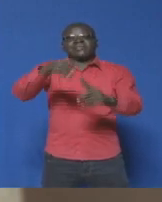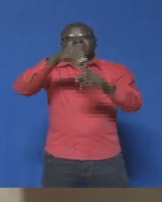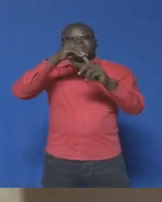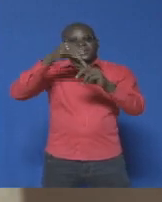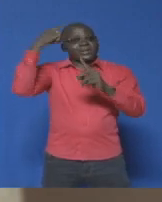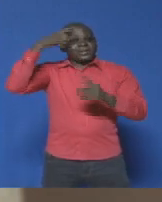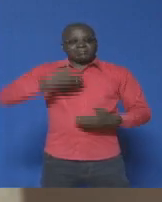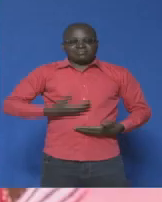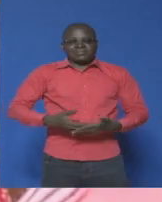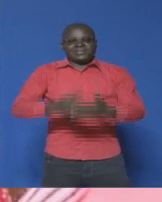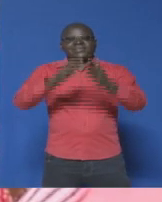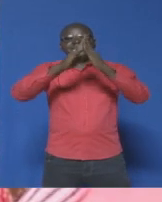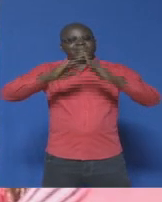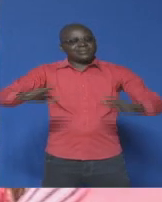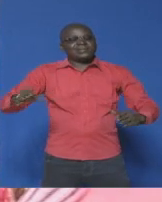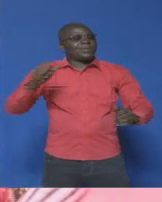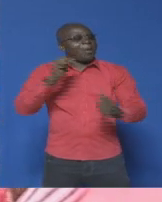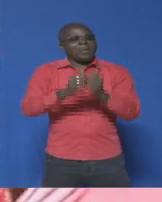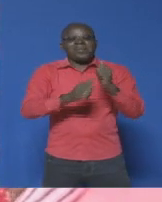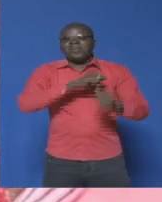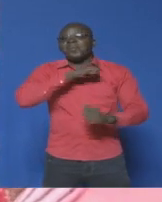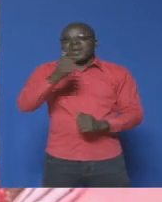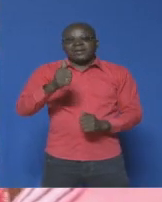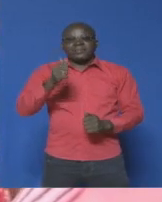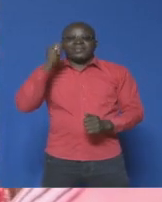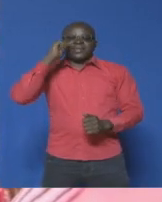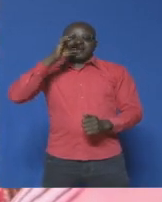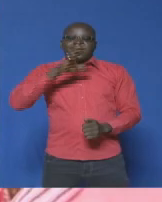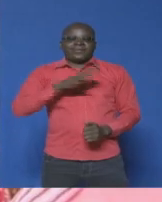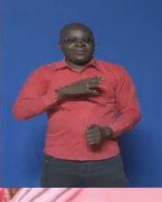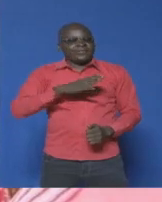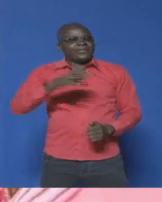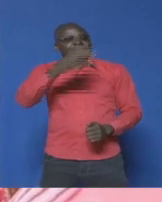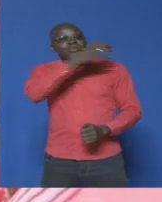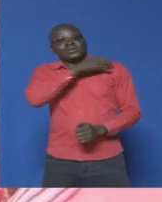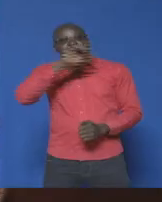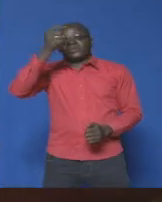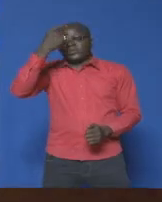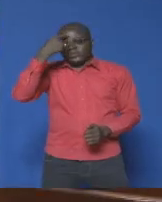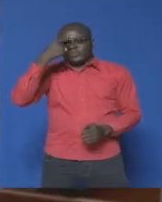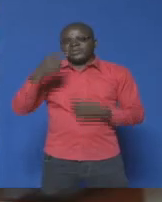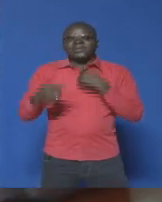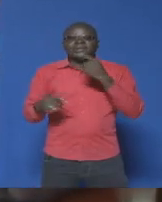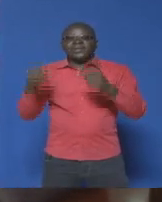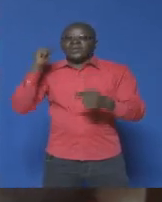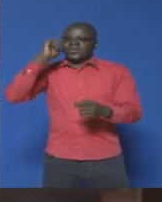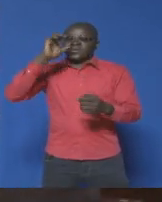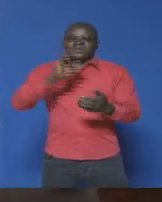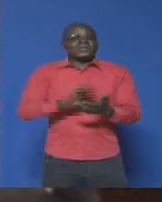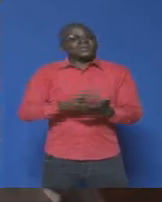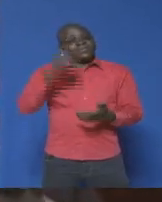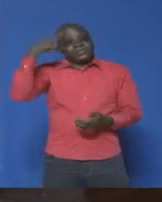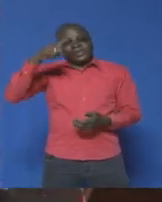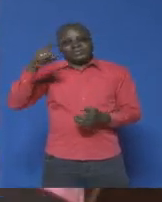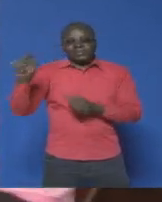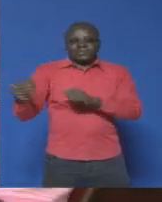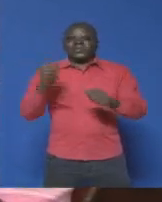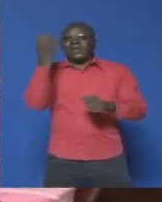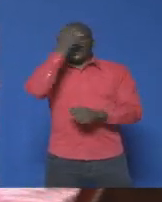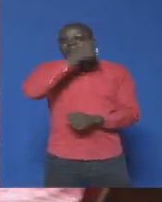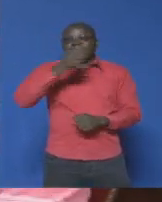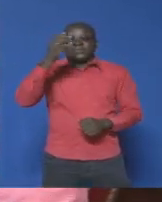risque. L'épouse du chef de l'État exhorte donc les sages femmes humains et d'iciens de l'Afrique francophone